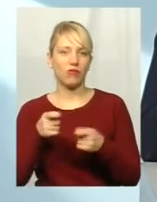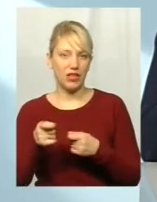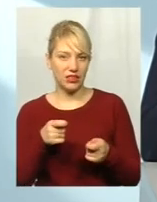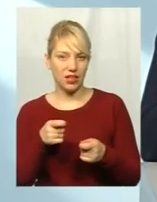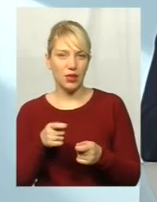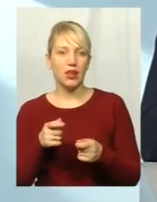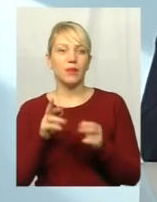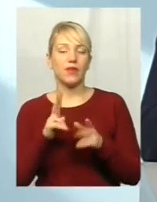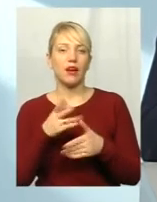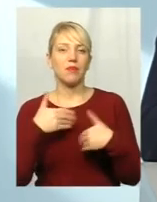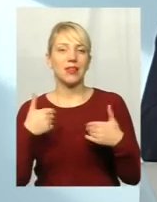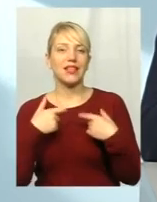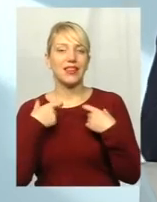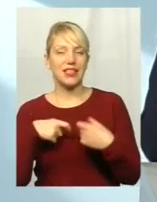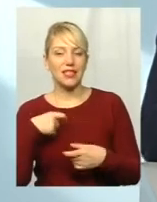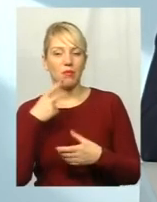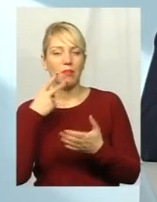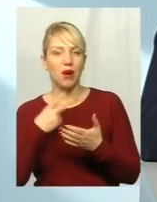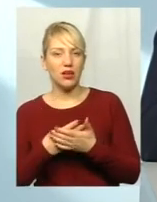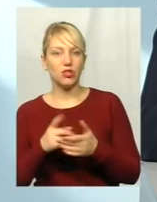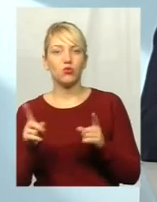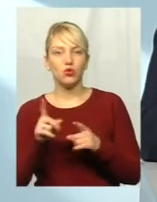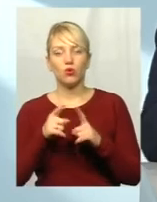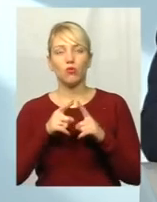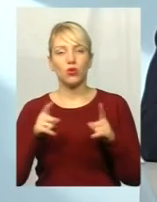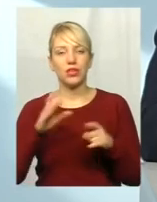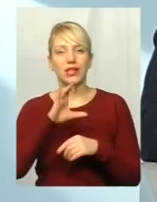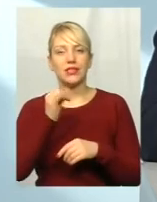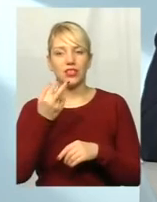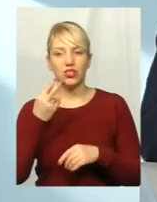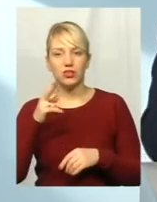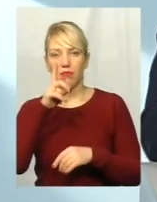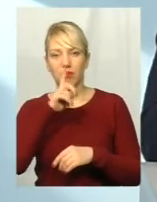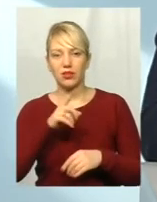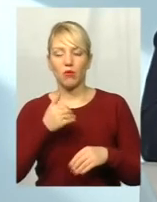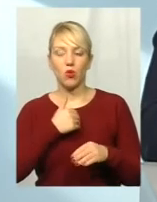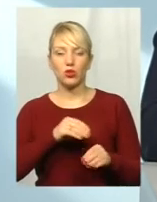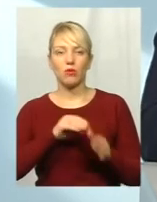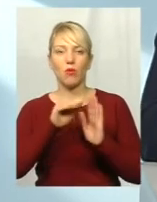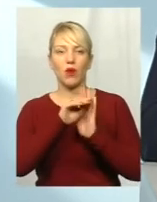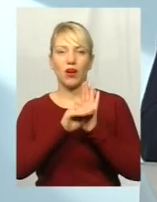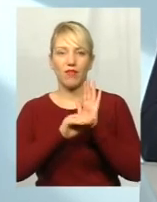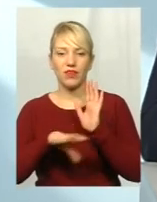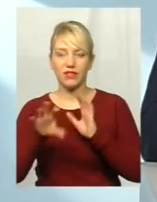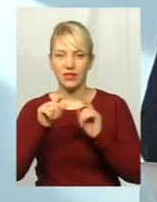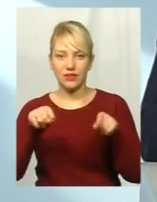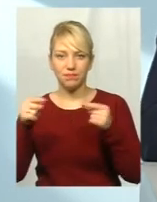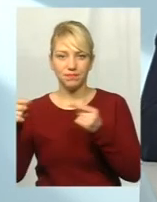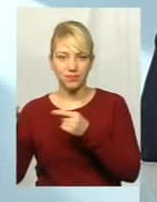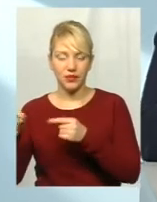як ми для себе бачимо, що протягом січня ми хочемо поставити всі графіки. В подальшому ми хочемо відпрацювати